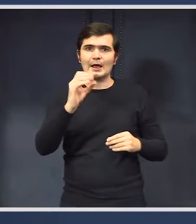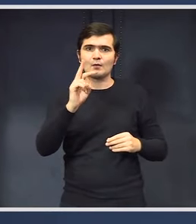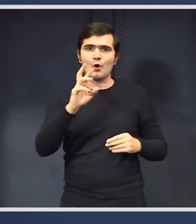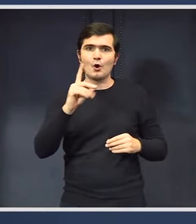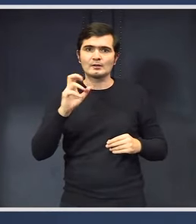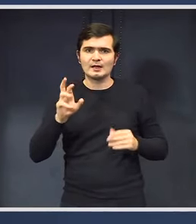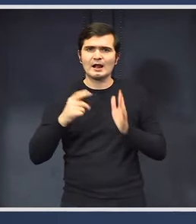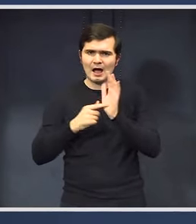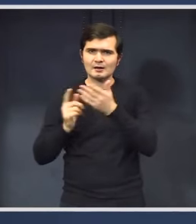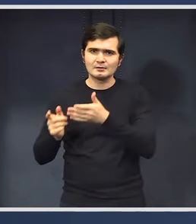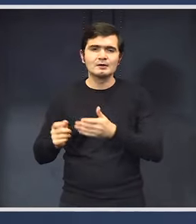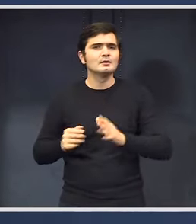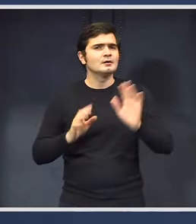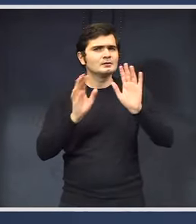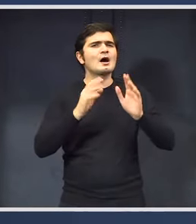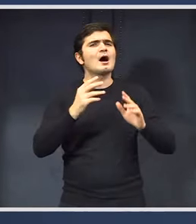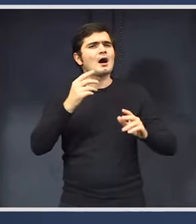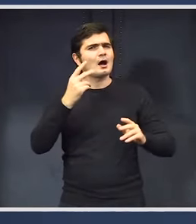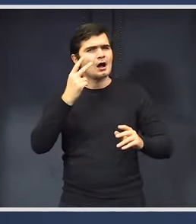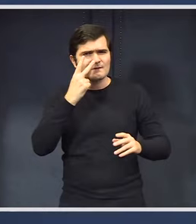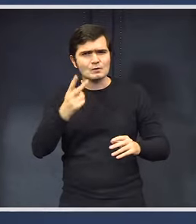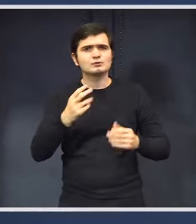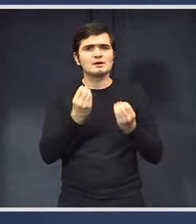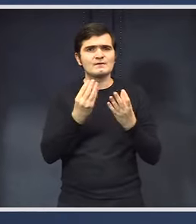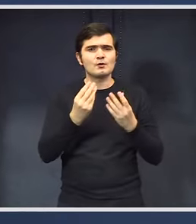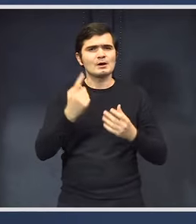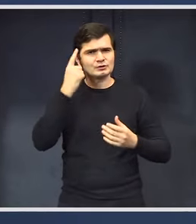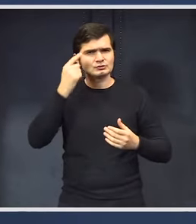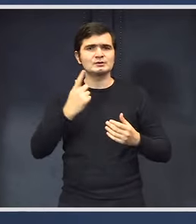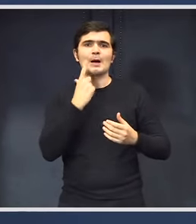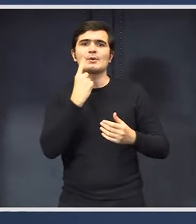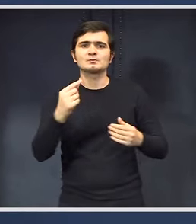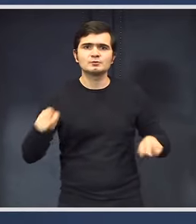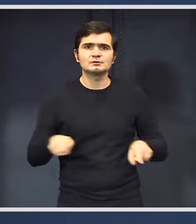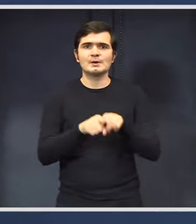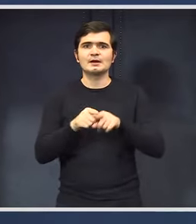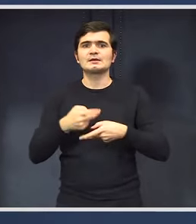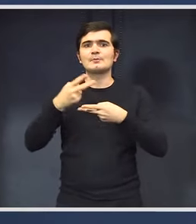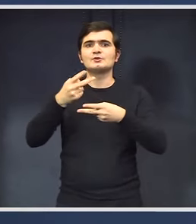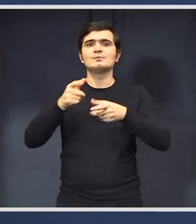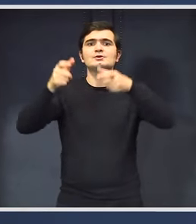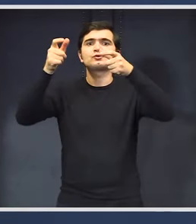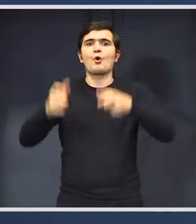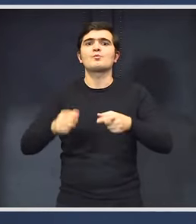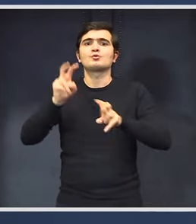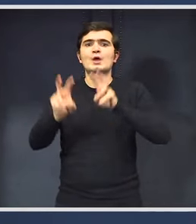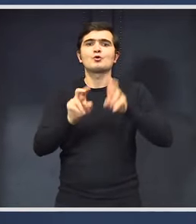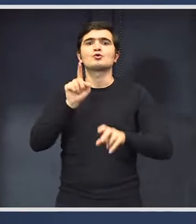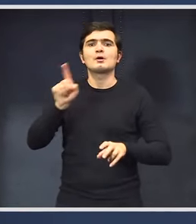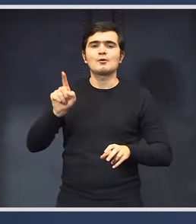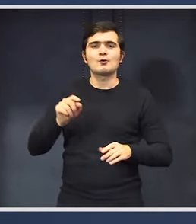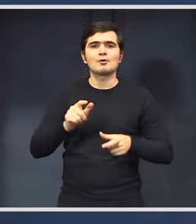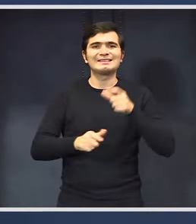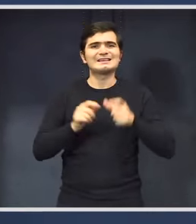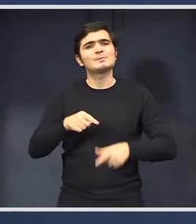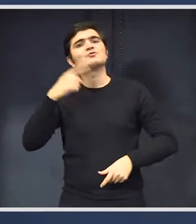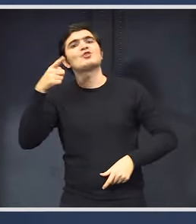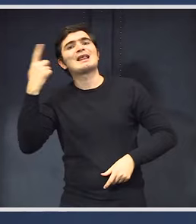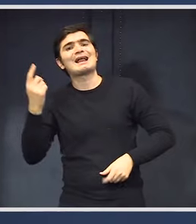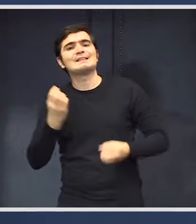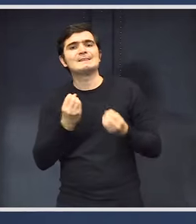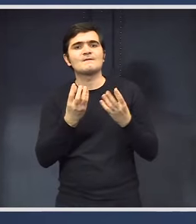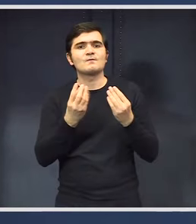concluzie? Acolo am discutat, dar am văzut și eu informație, știți foarte bine că imediat am reacționat și am trimis corpul de control acolo. Referitor la celelalte informații,